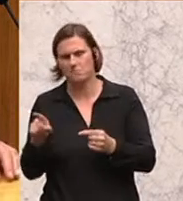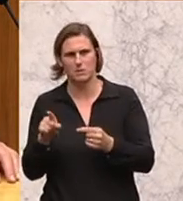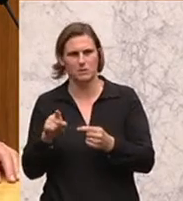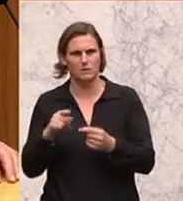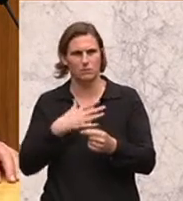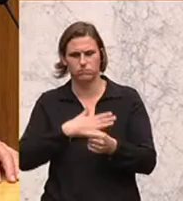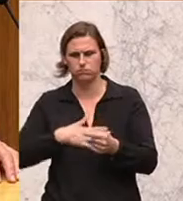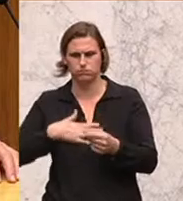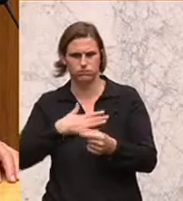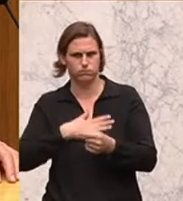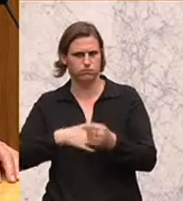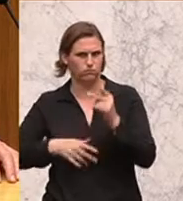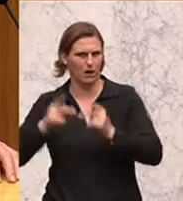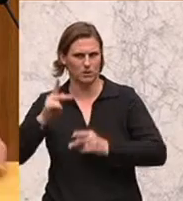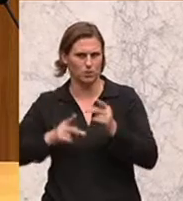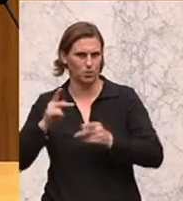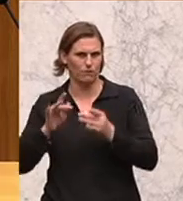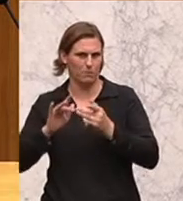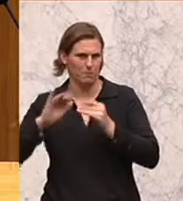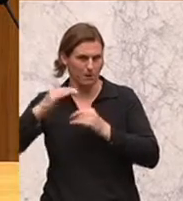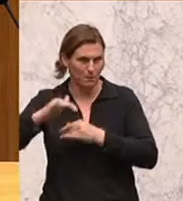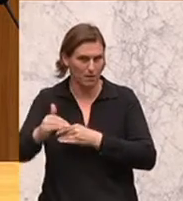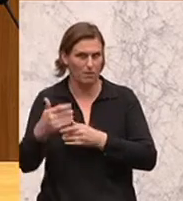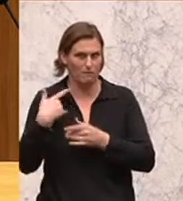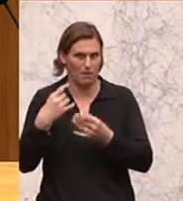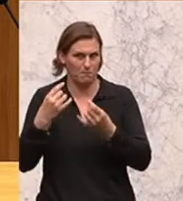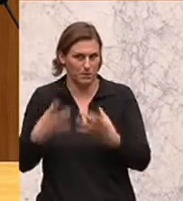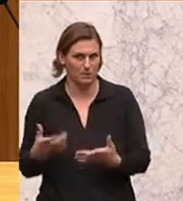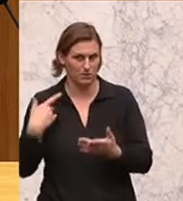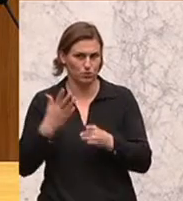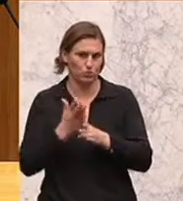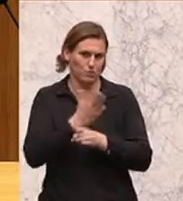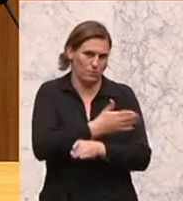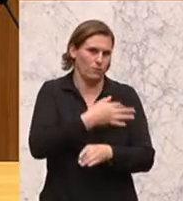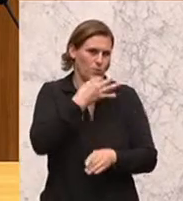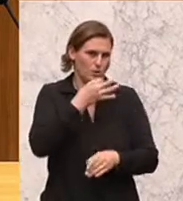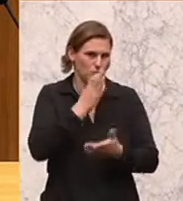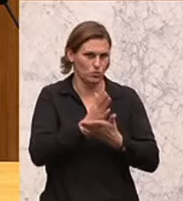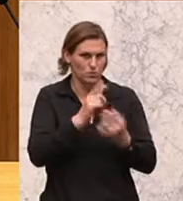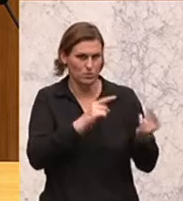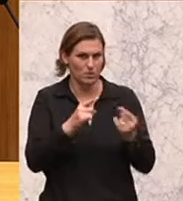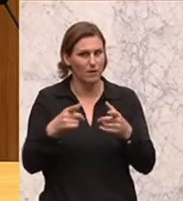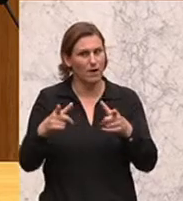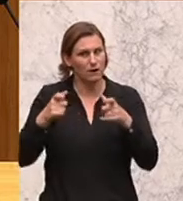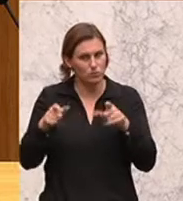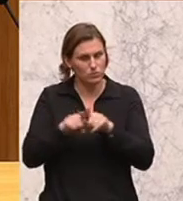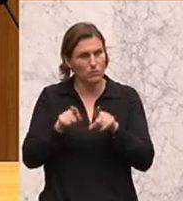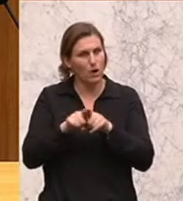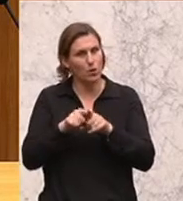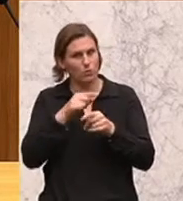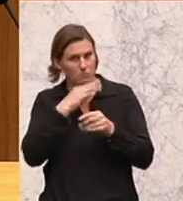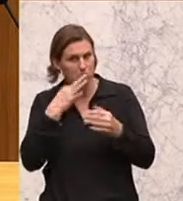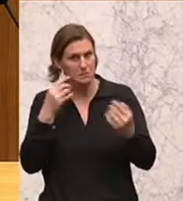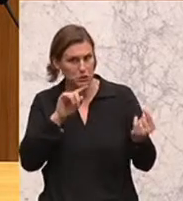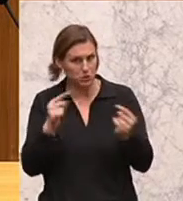Tragödien, die sich im Mittelmeer ereignen, wie ja Vorredner schon diskutiert haben. Und im Ausschuss haben wir das auch sehr, sehr breit